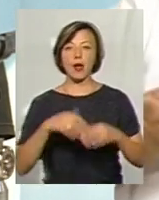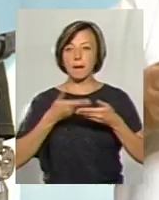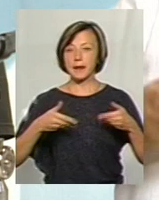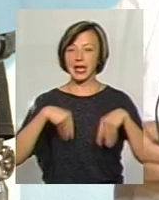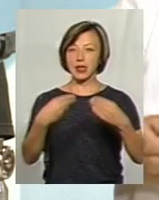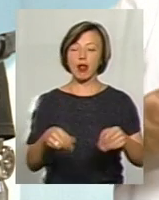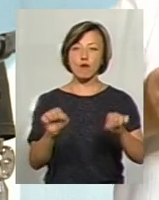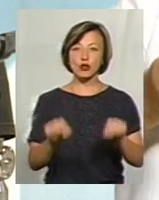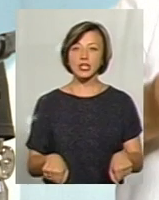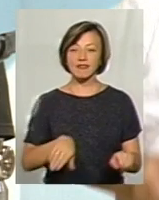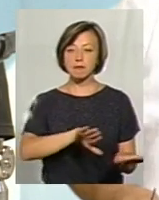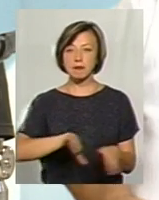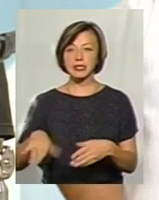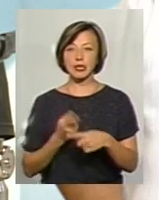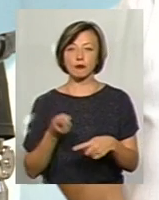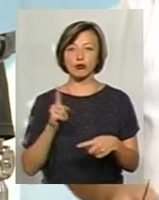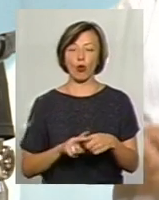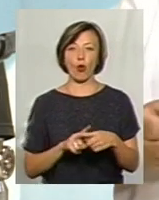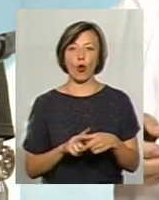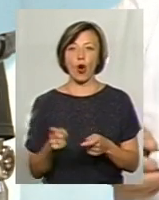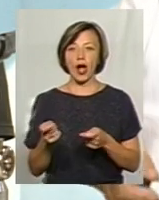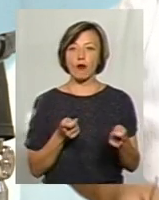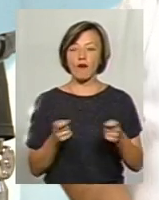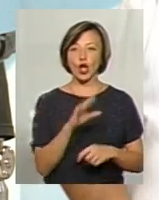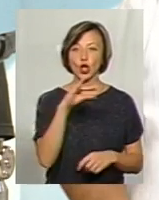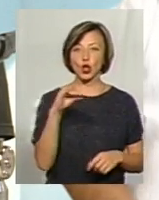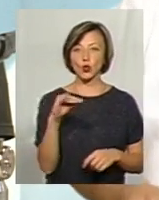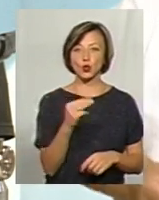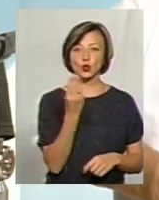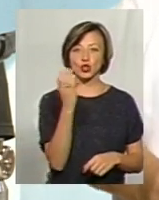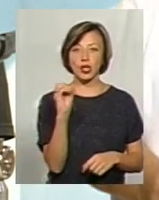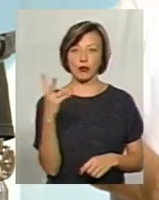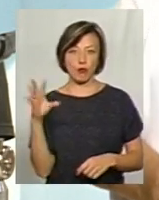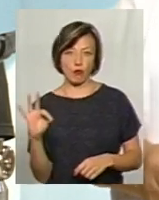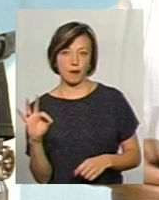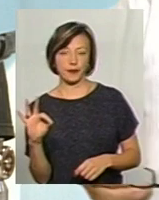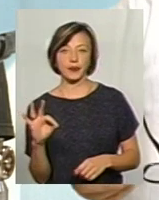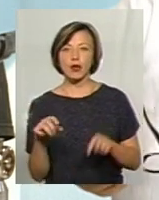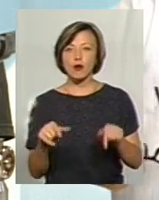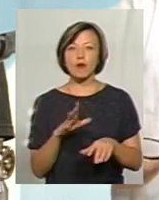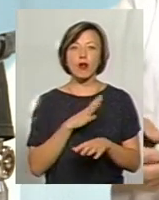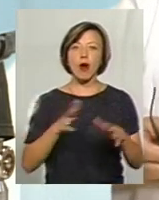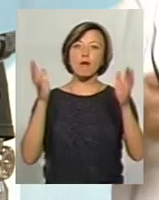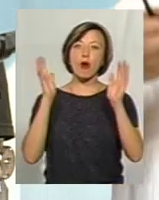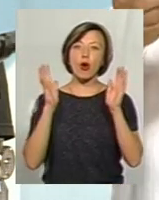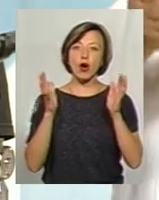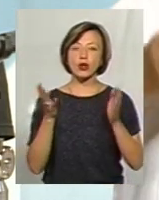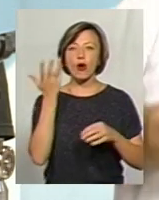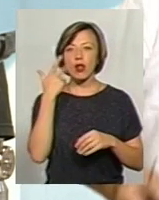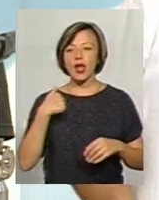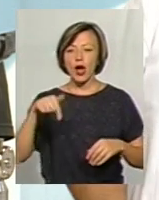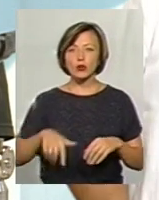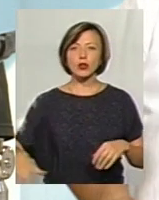дали можливість після цього Ющенку, всі тут була така, боже мій, коли я тут на